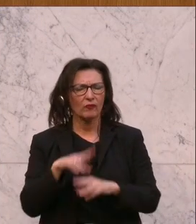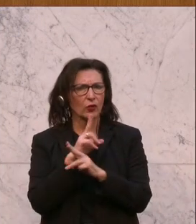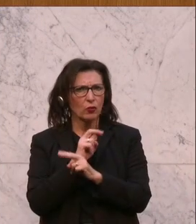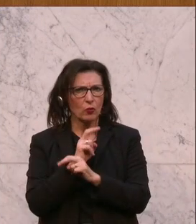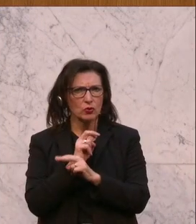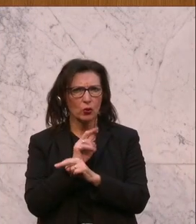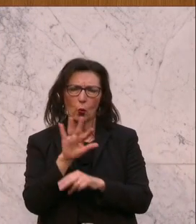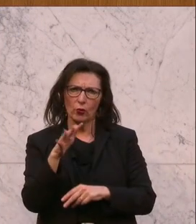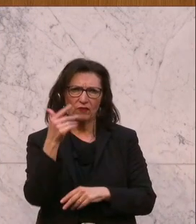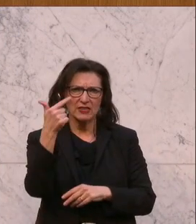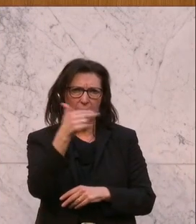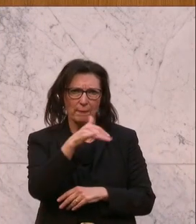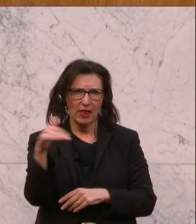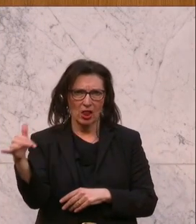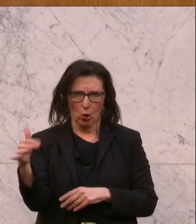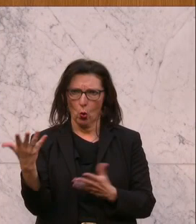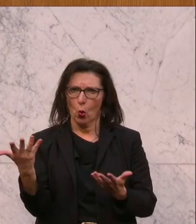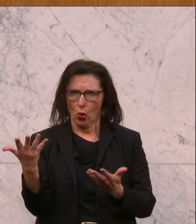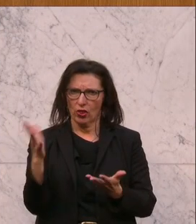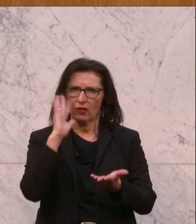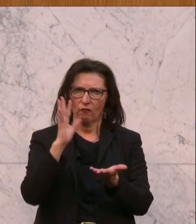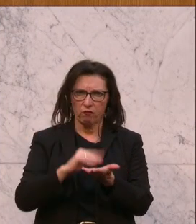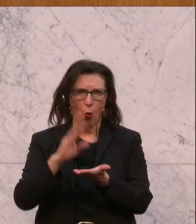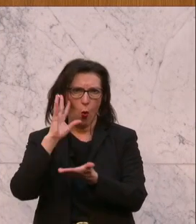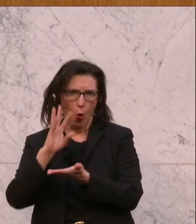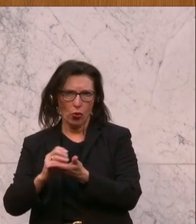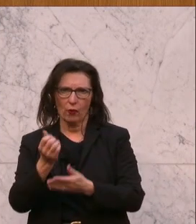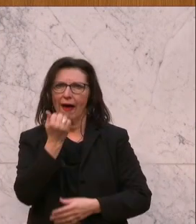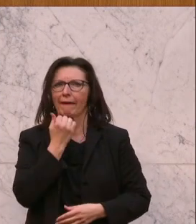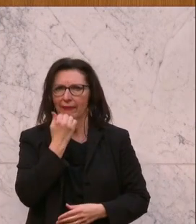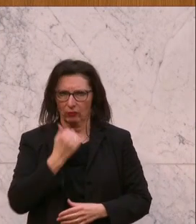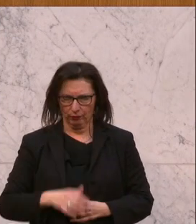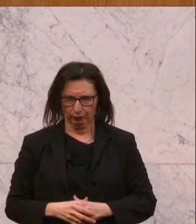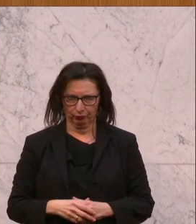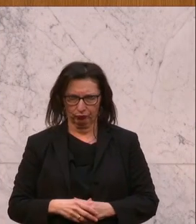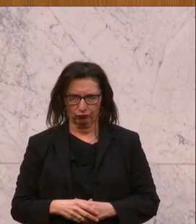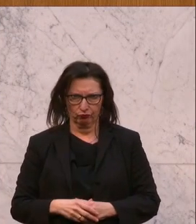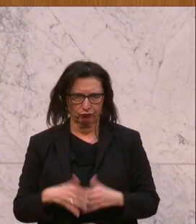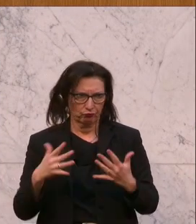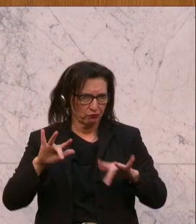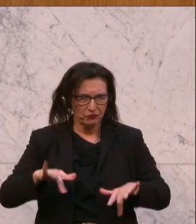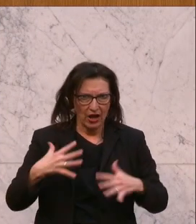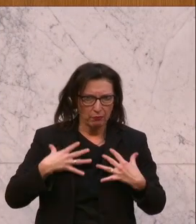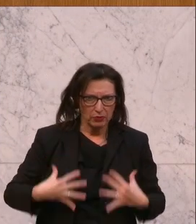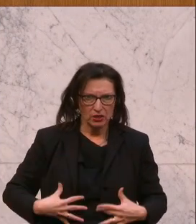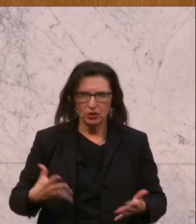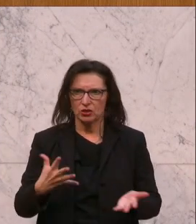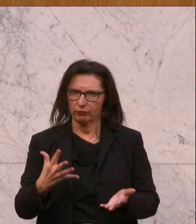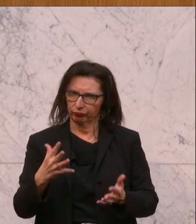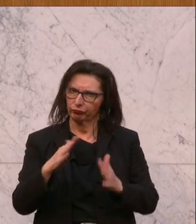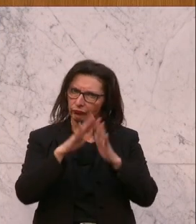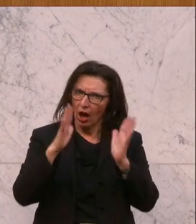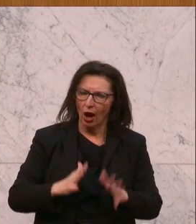sich rund zwei Millionen Wohneinheiten im Eigentum, im Hauseigentum und im Wohnungseigentum.